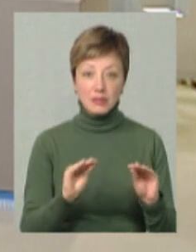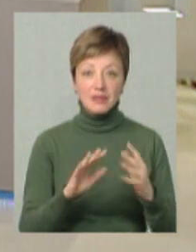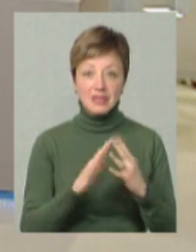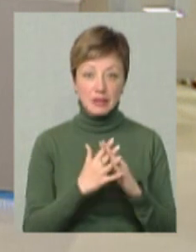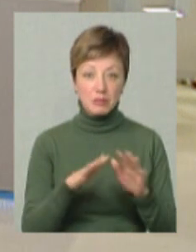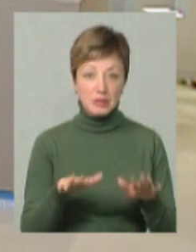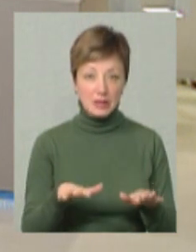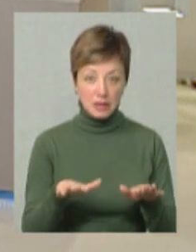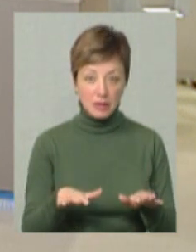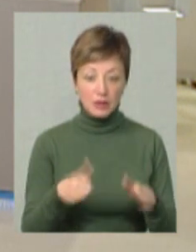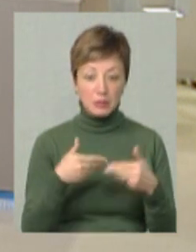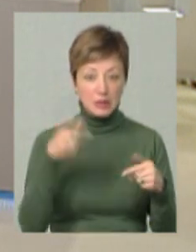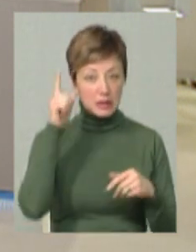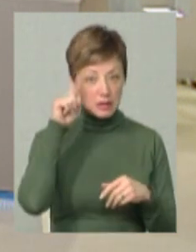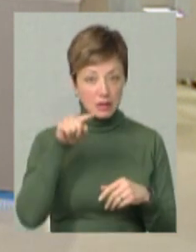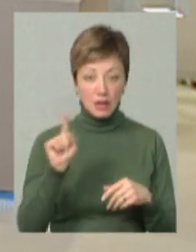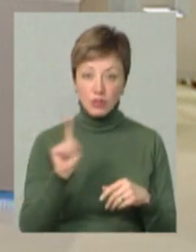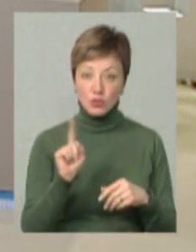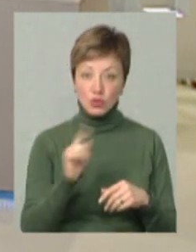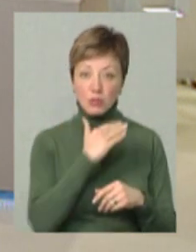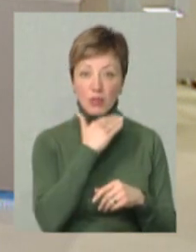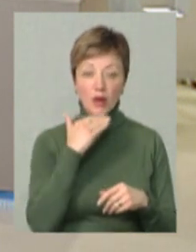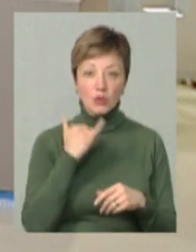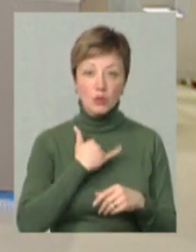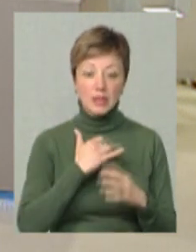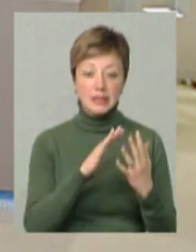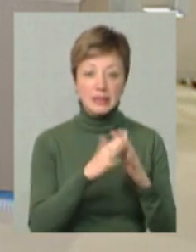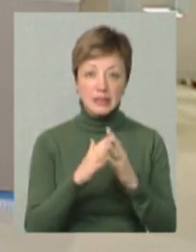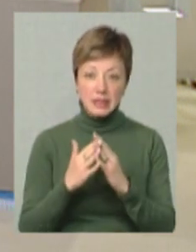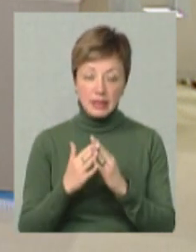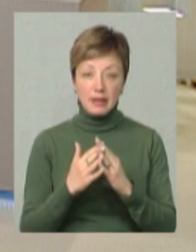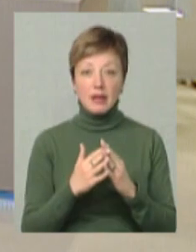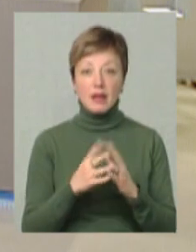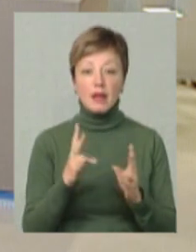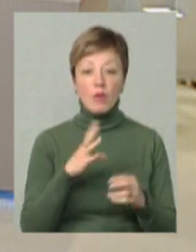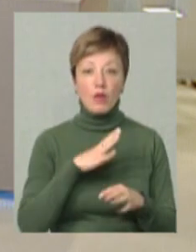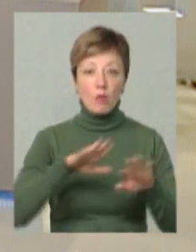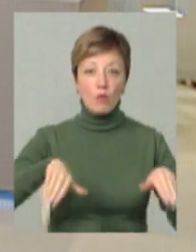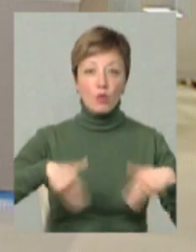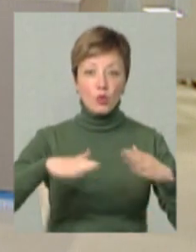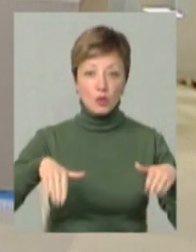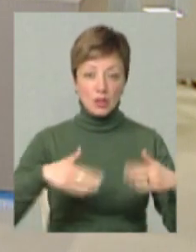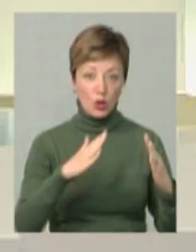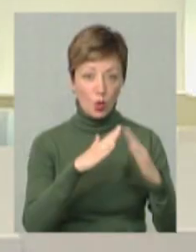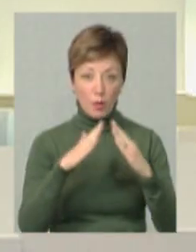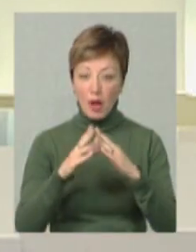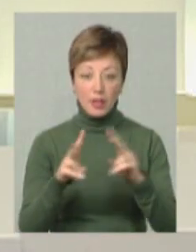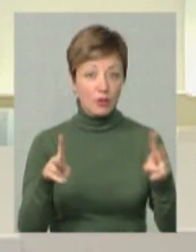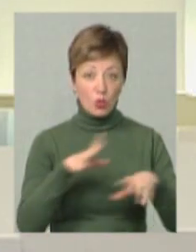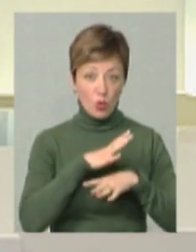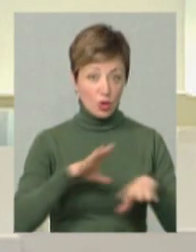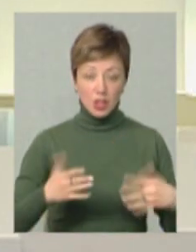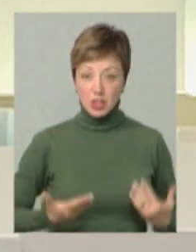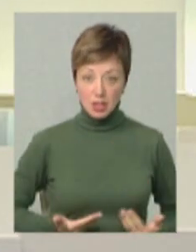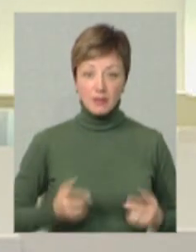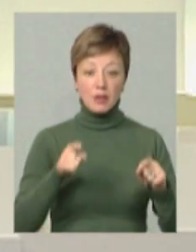місцевості. Ми знаємо, що багато в нас є сіл, це не секрет, де стояли пусті домівки, ніхто там не жив.